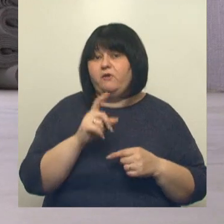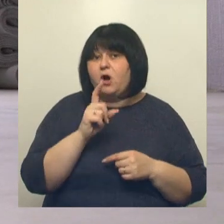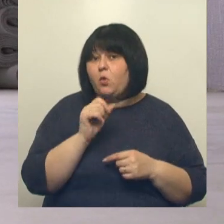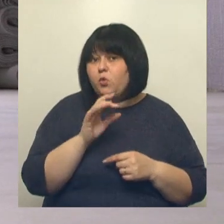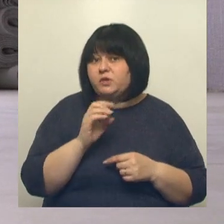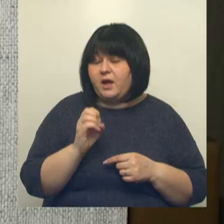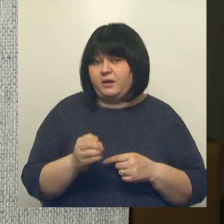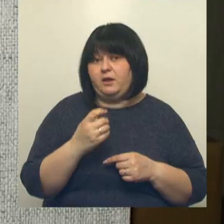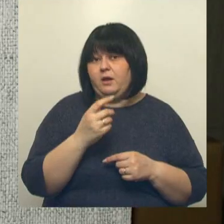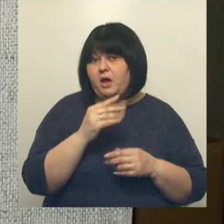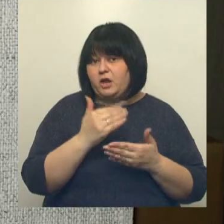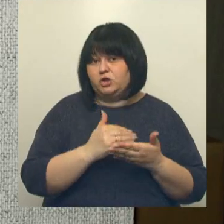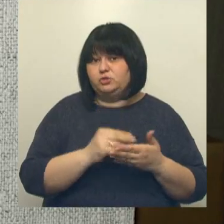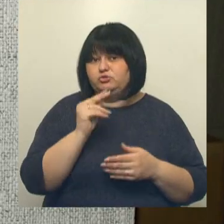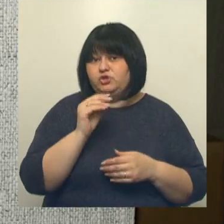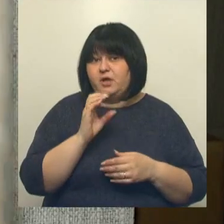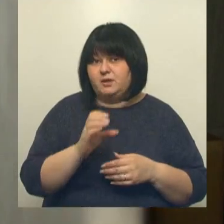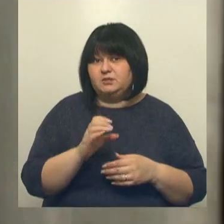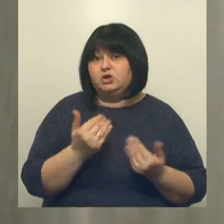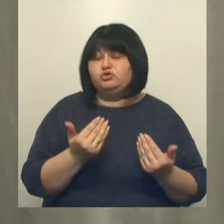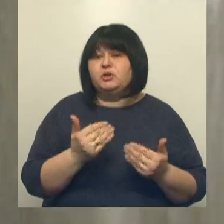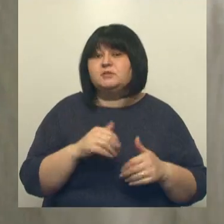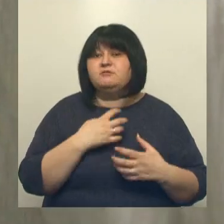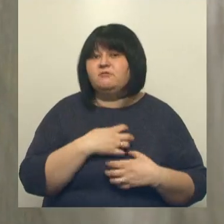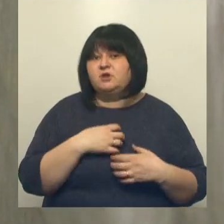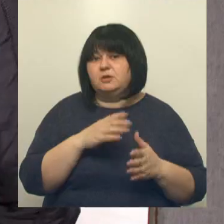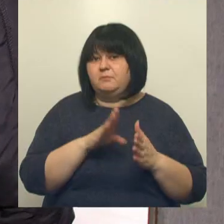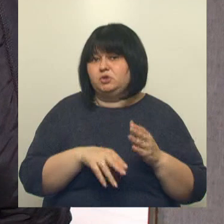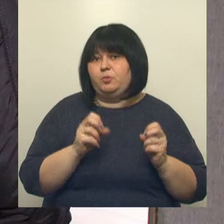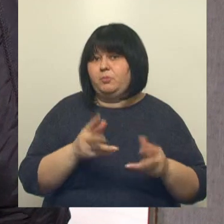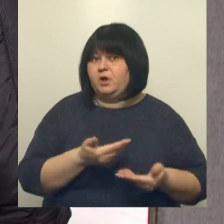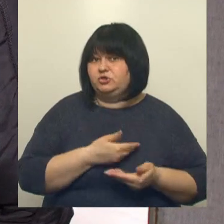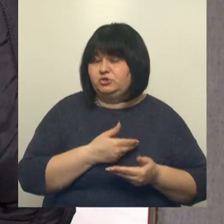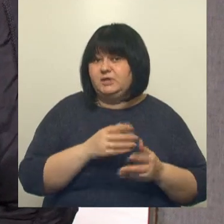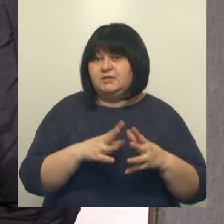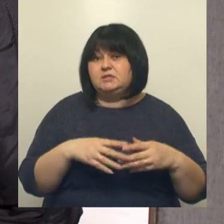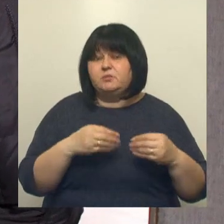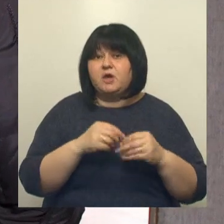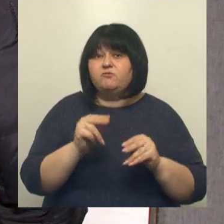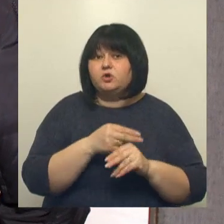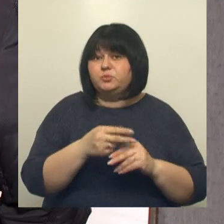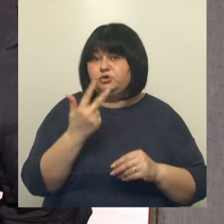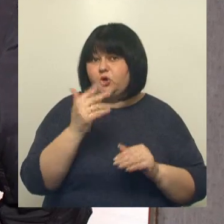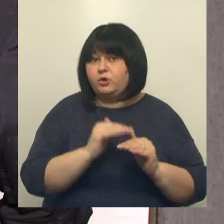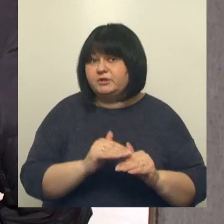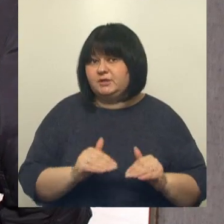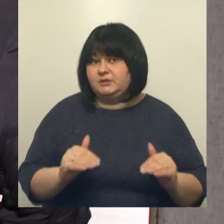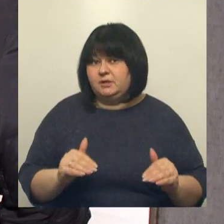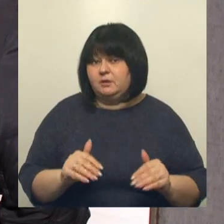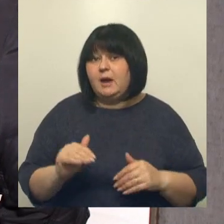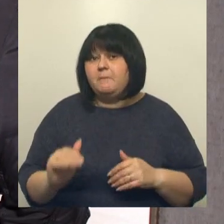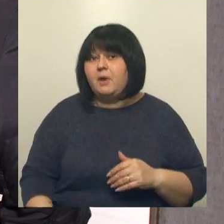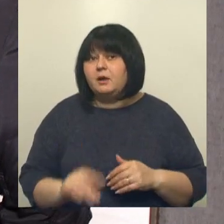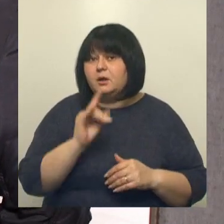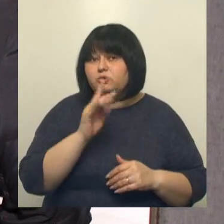Засеевы не отчаиваются. Говорят, сейчас главная безопасность. Тем более семья воспитывает троих детей. Маленькому 4